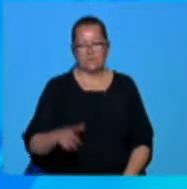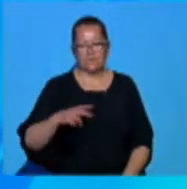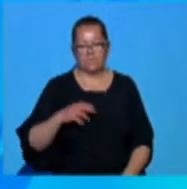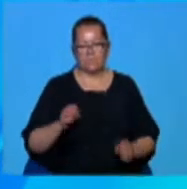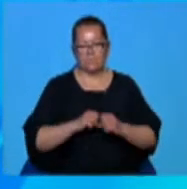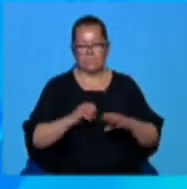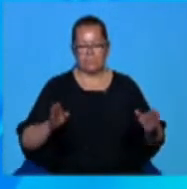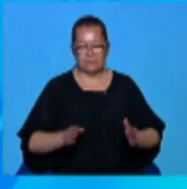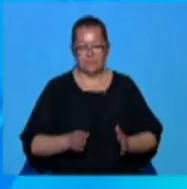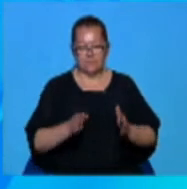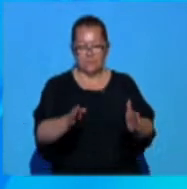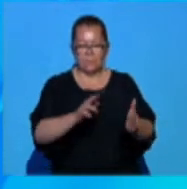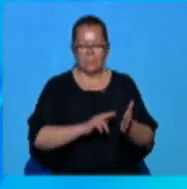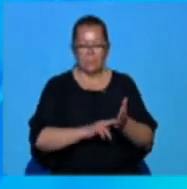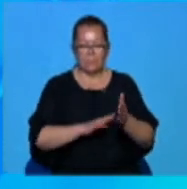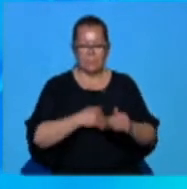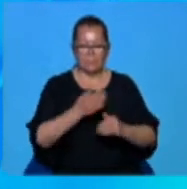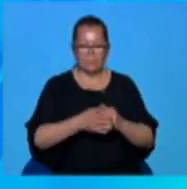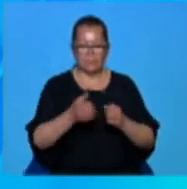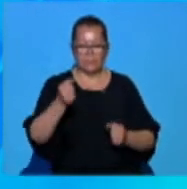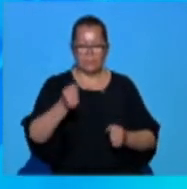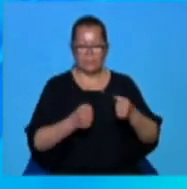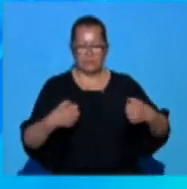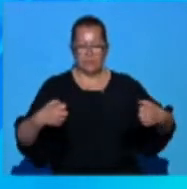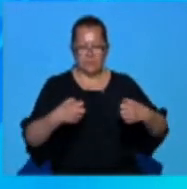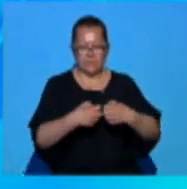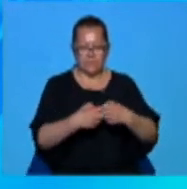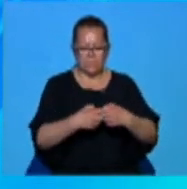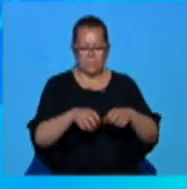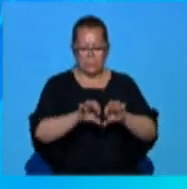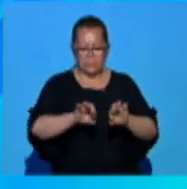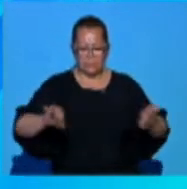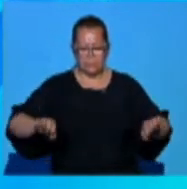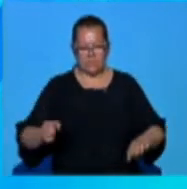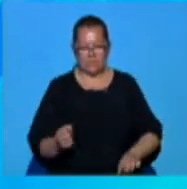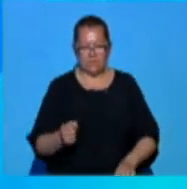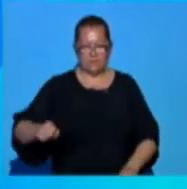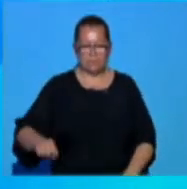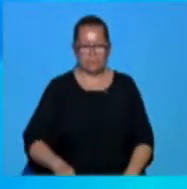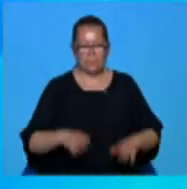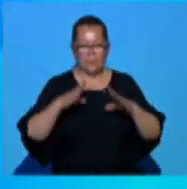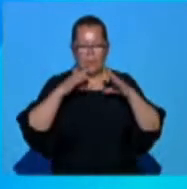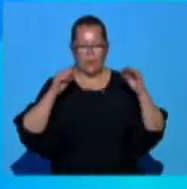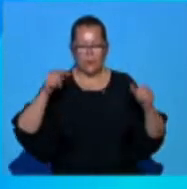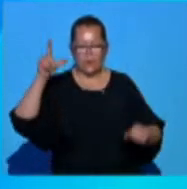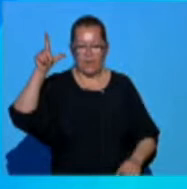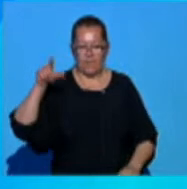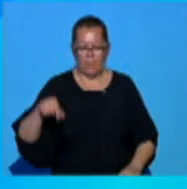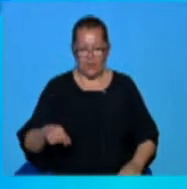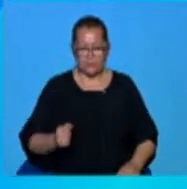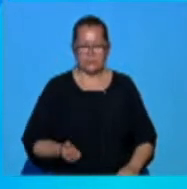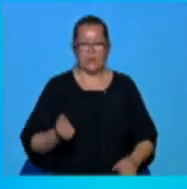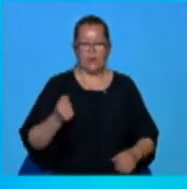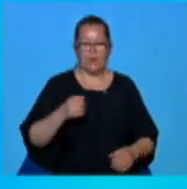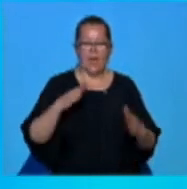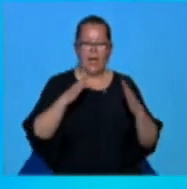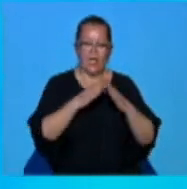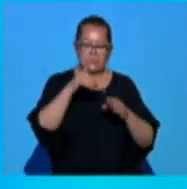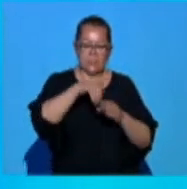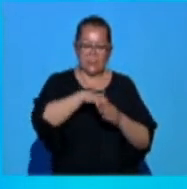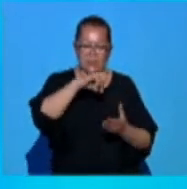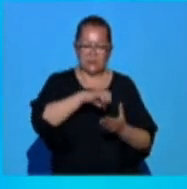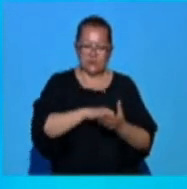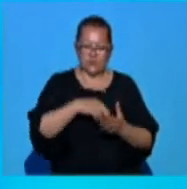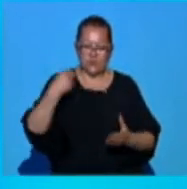Pericol de explozie pe o stradă din Râmnicu-Vulcea după ce un șofer a lovit cu mașina un racord de gaze. Mai multe persoane care locuiesc în zona au fost evacuate,